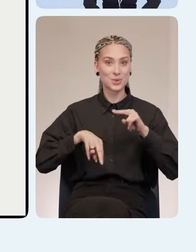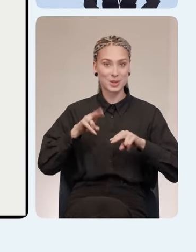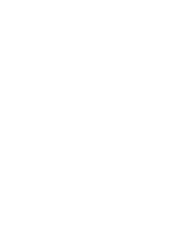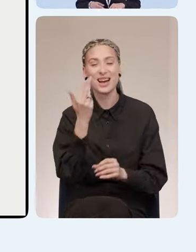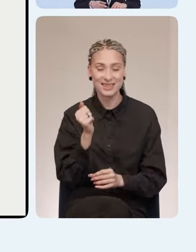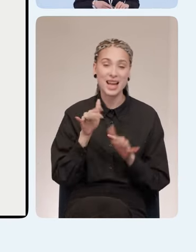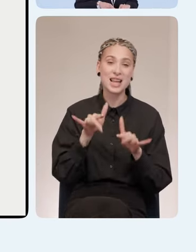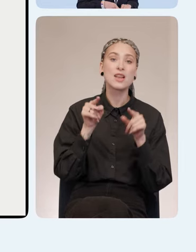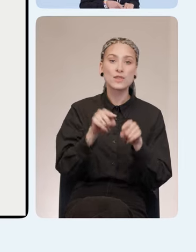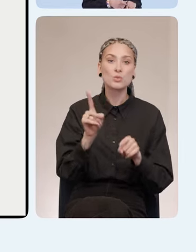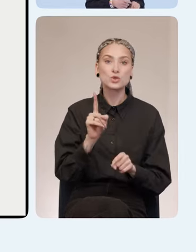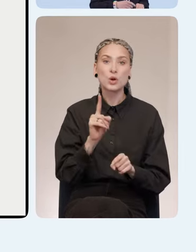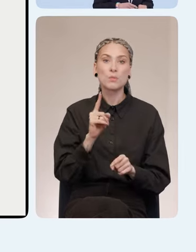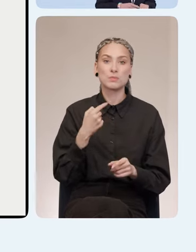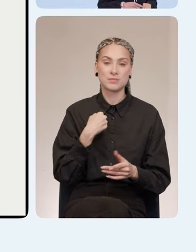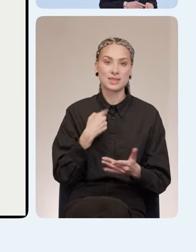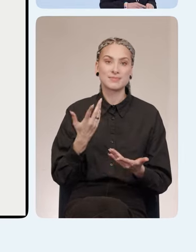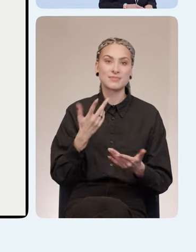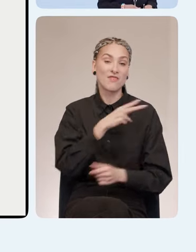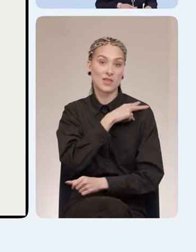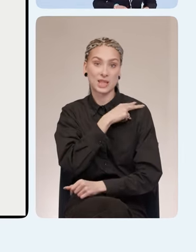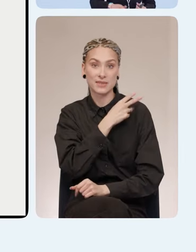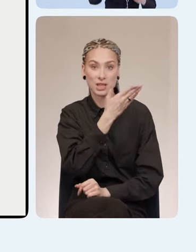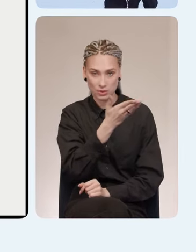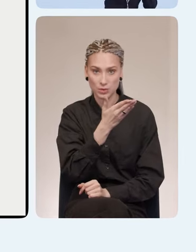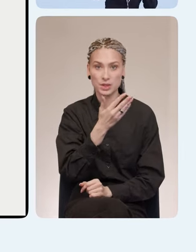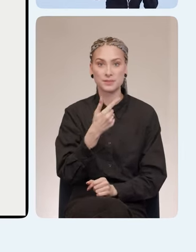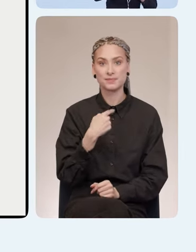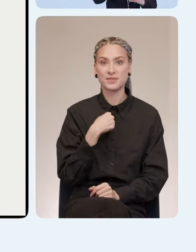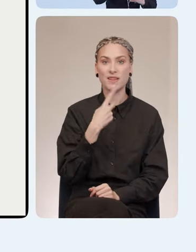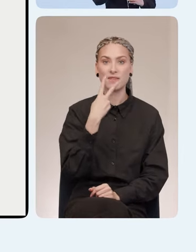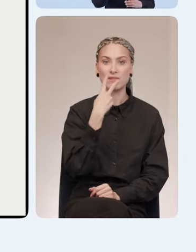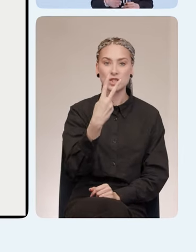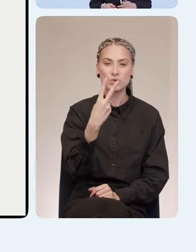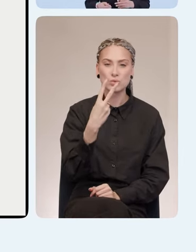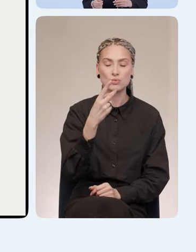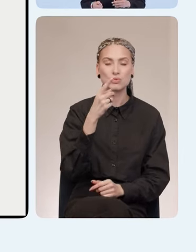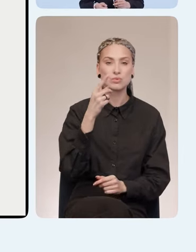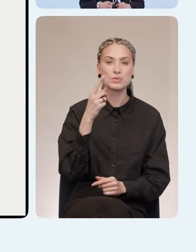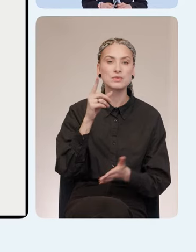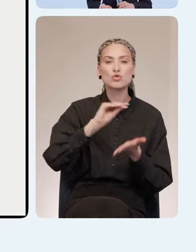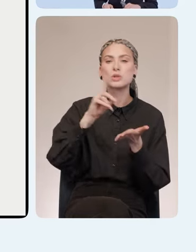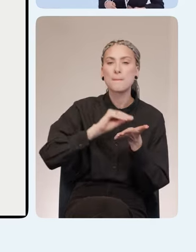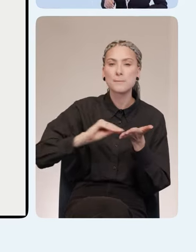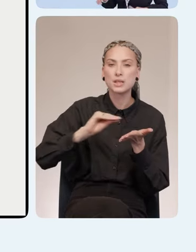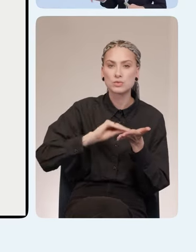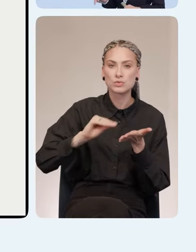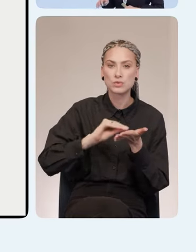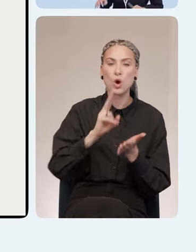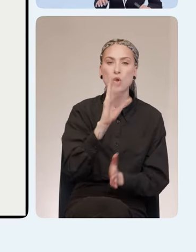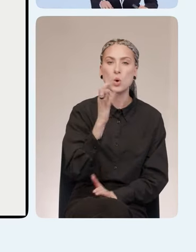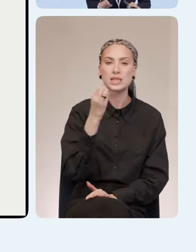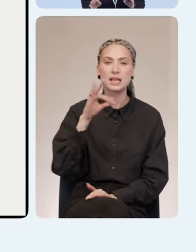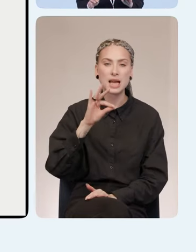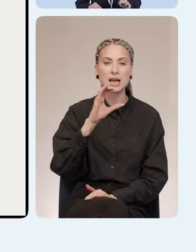подиум. Мы уже в первом городе, уже во Владивостоке. Я прям вижу скрин, как пишет Костя Сидорков.